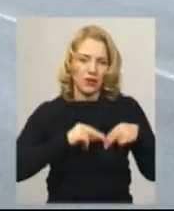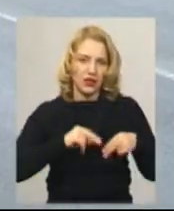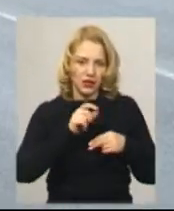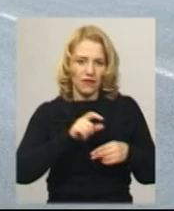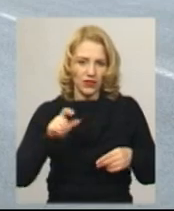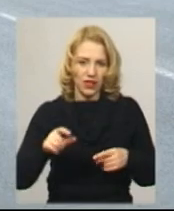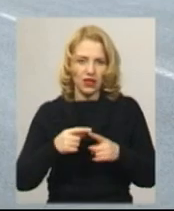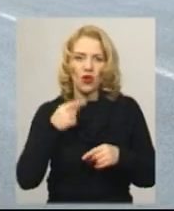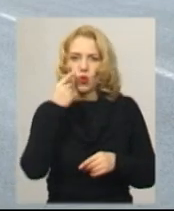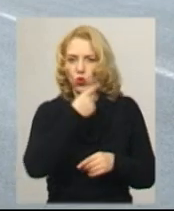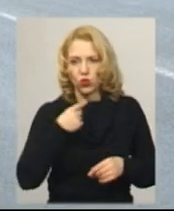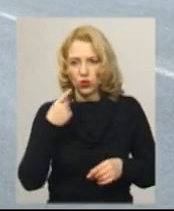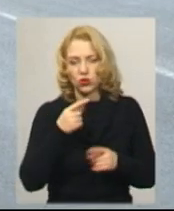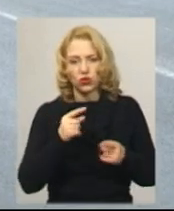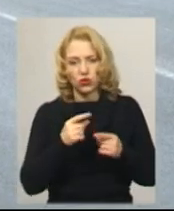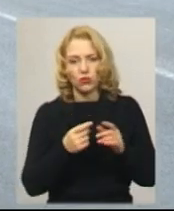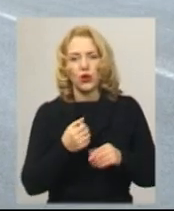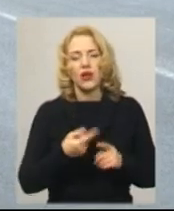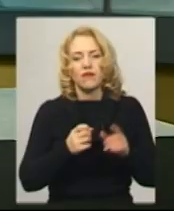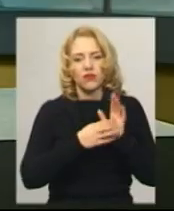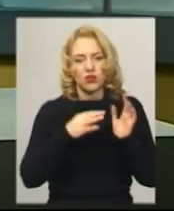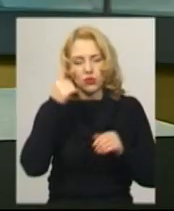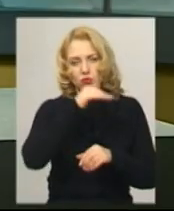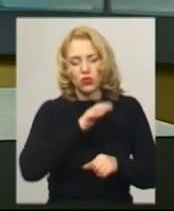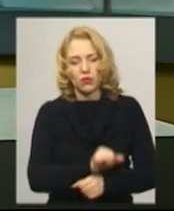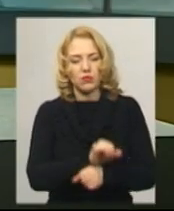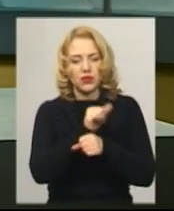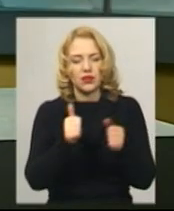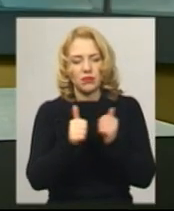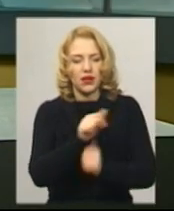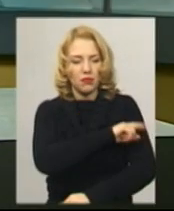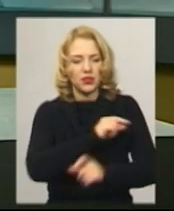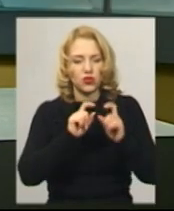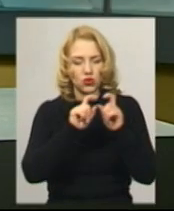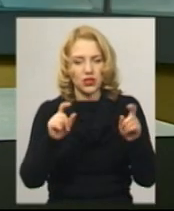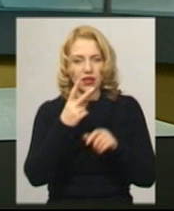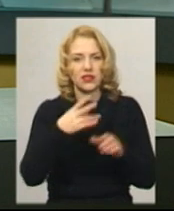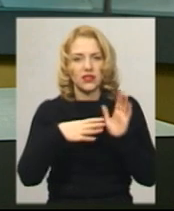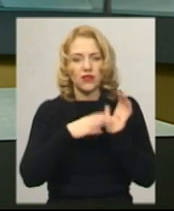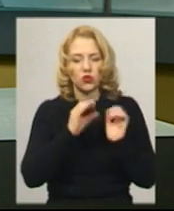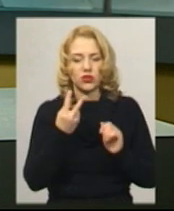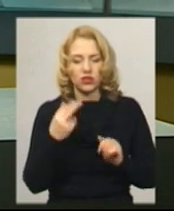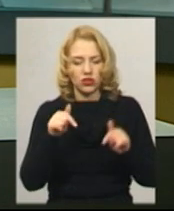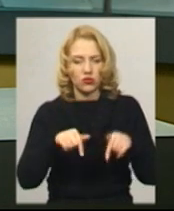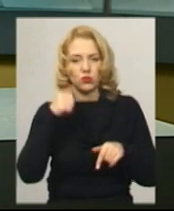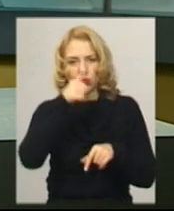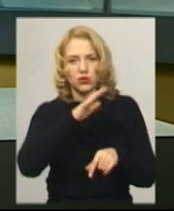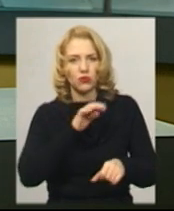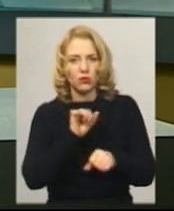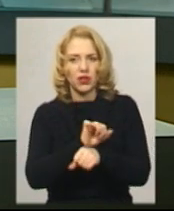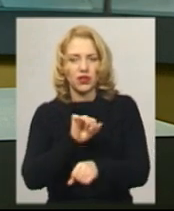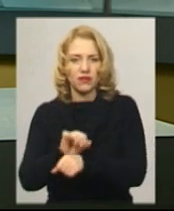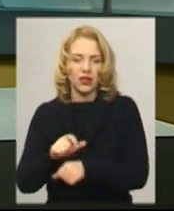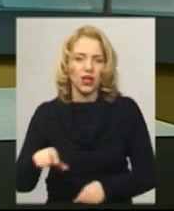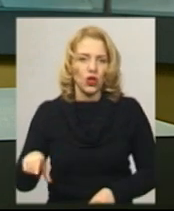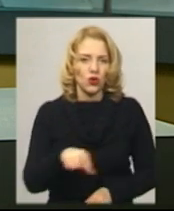31 грудня 2019 року вони провели мітинг біля медичного закладу, а 29 січня цього року перекривали дорогу на